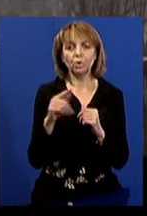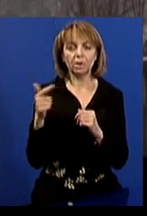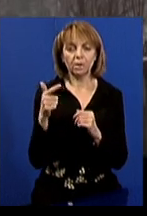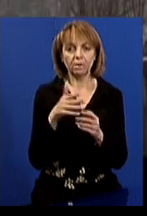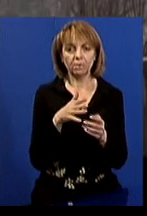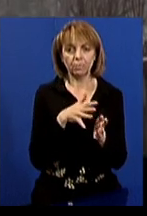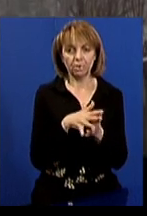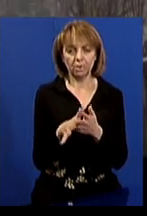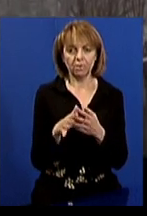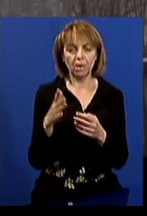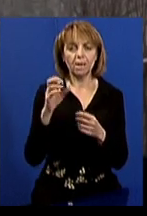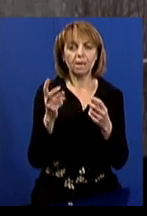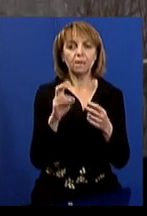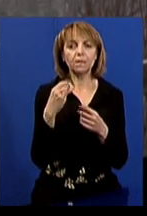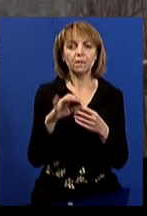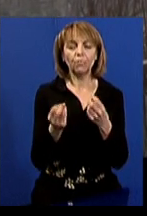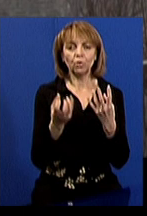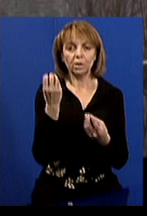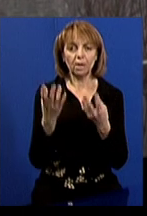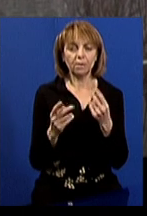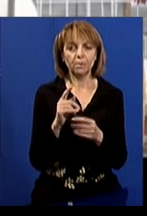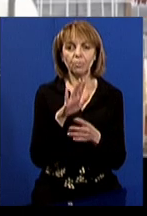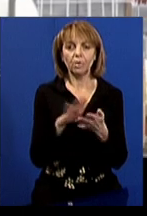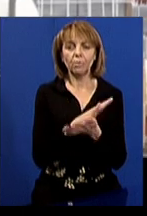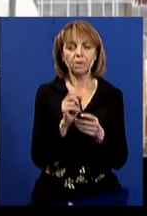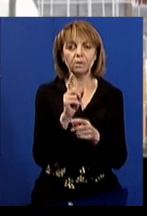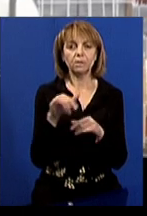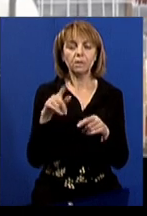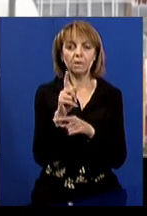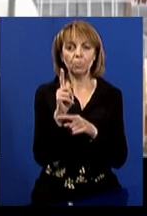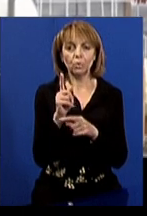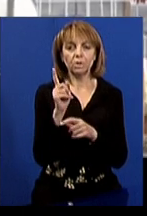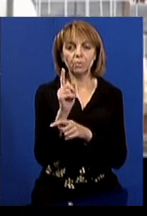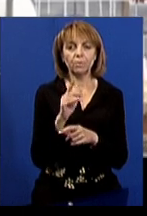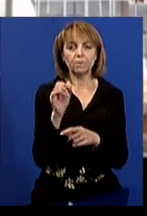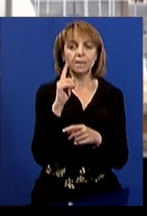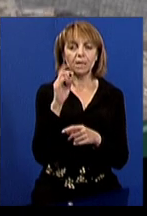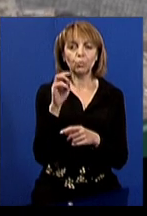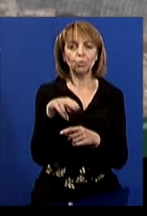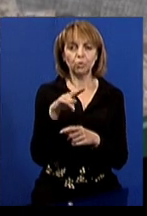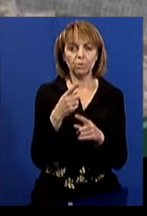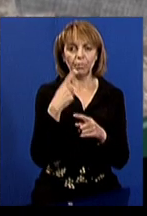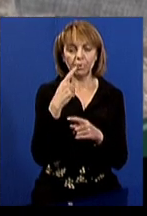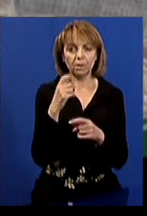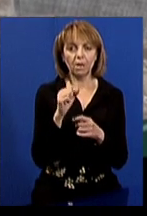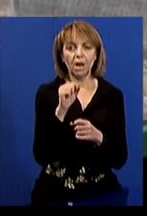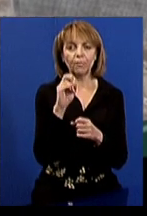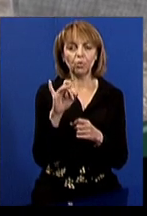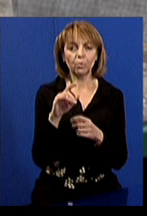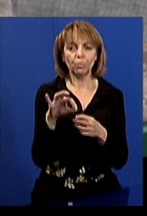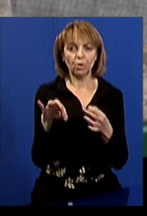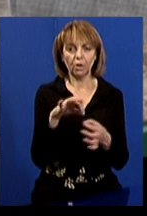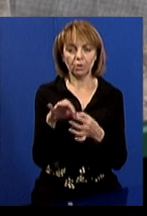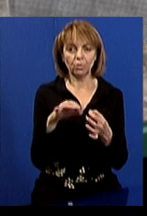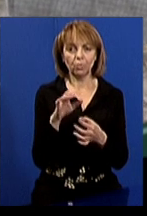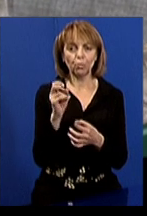вийшло. Каскадний фонтан прибрали на вимогу замовника. Це комунальне підприємство «Харківзеленбуд», говорить автор проєкту реконструкції Антон